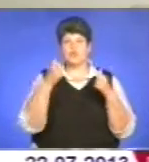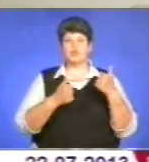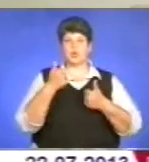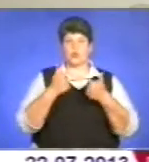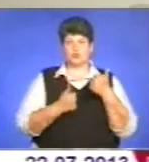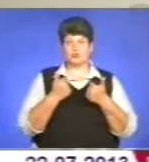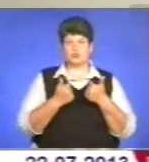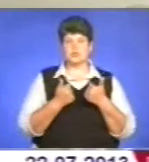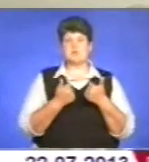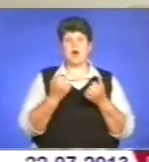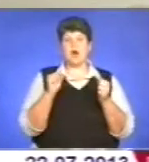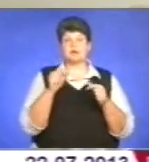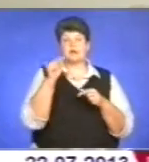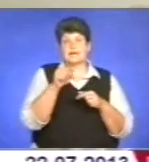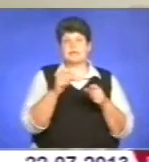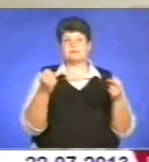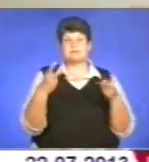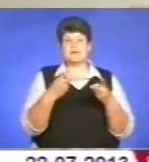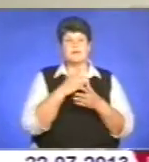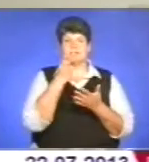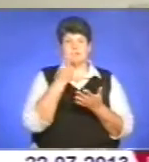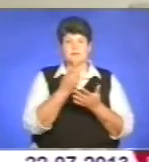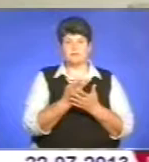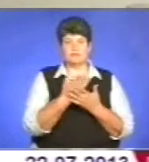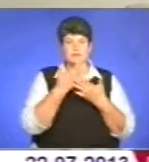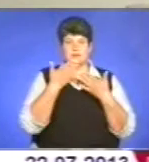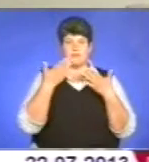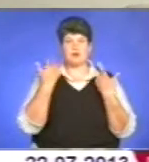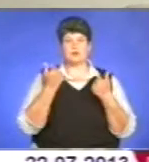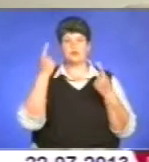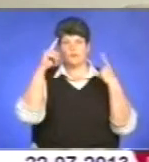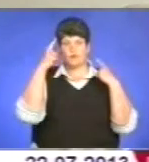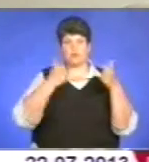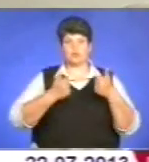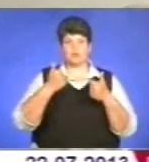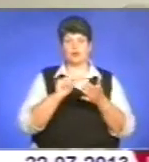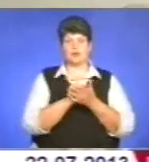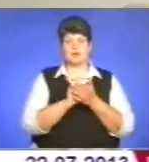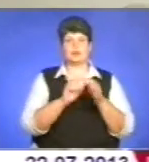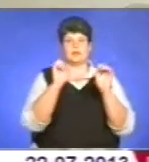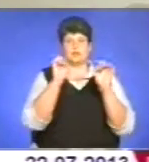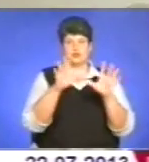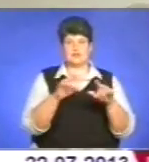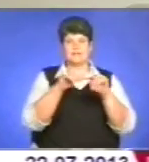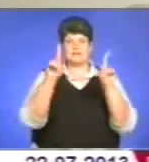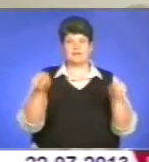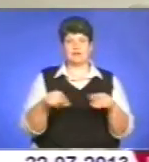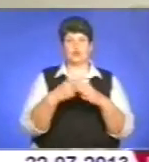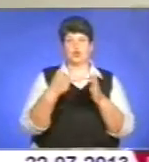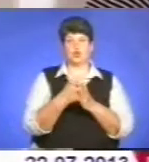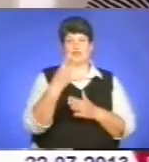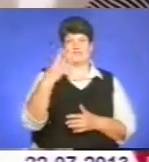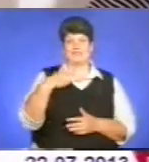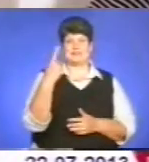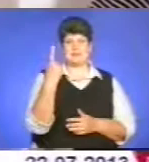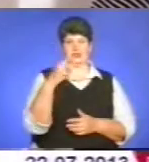А в спеціальностях, де не передбачені випробування творчі конкурси, документи подають, тобто сертифікати до 31 липня.